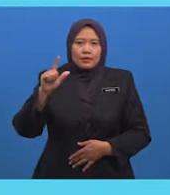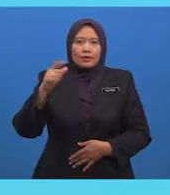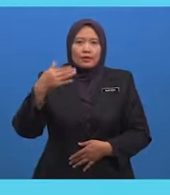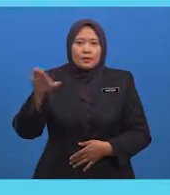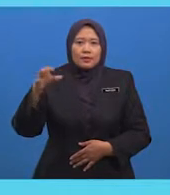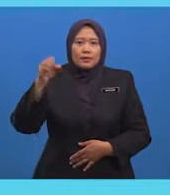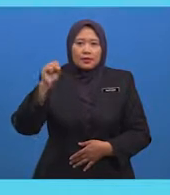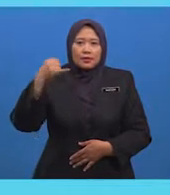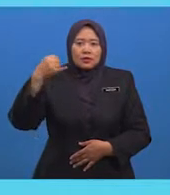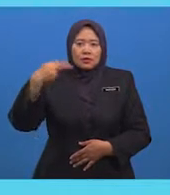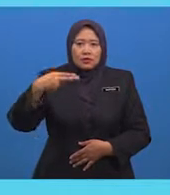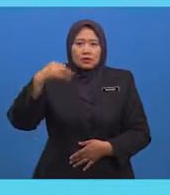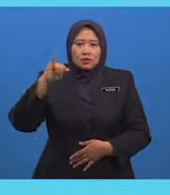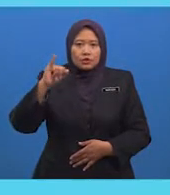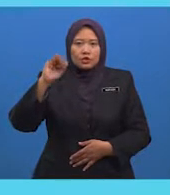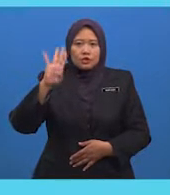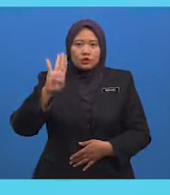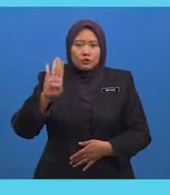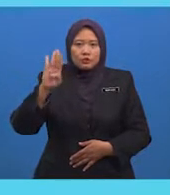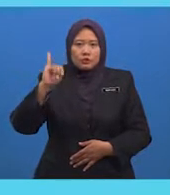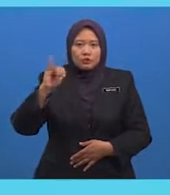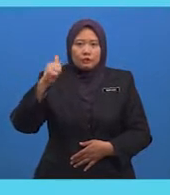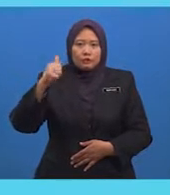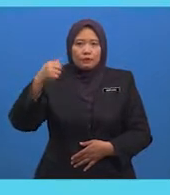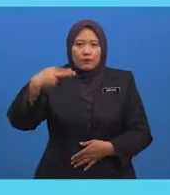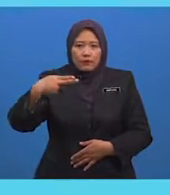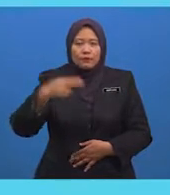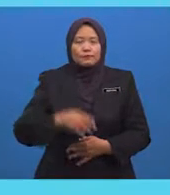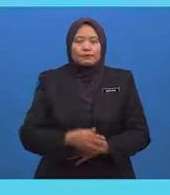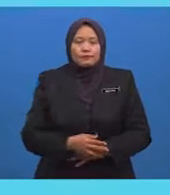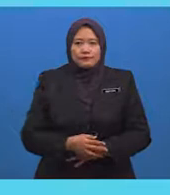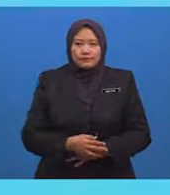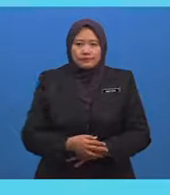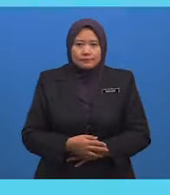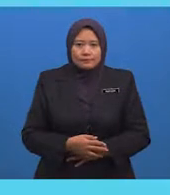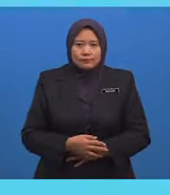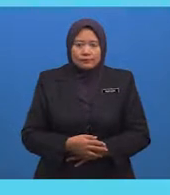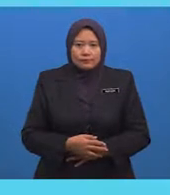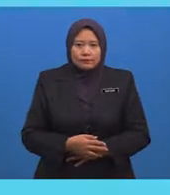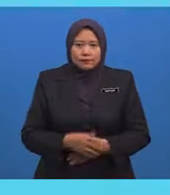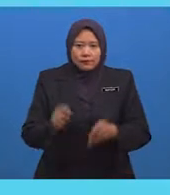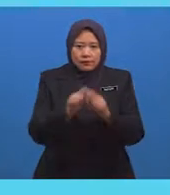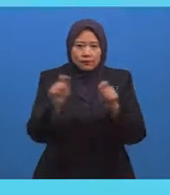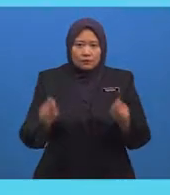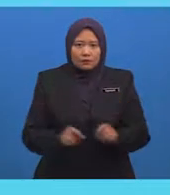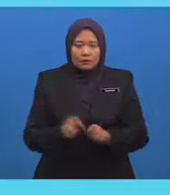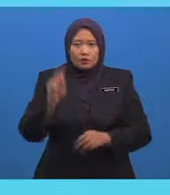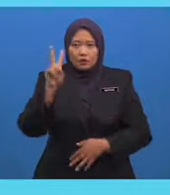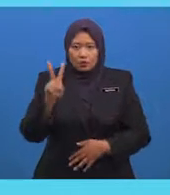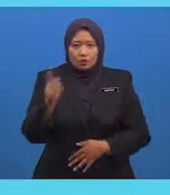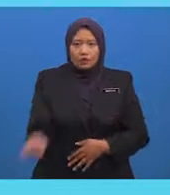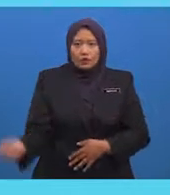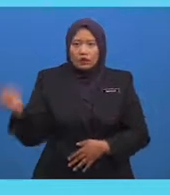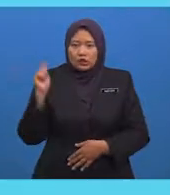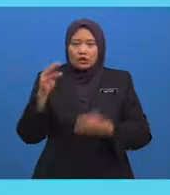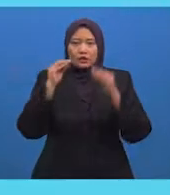diusahakan oleh Al-Syahid Muhammad Ibn Al-Faqruddin Menempatkan dua orang tenaga pengajar